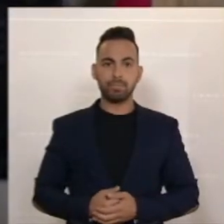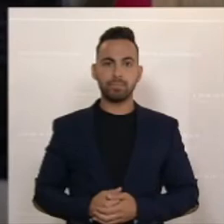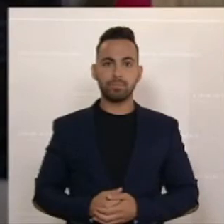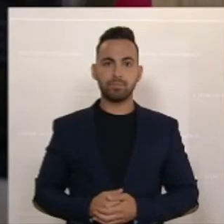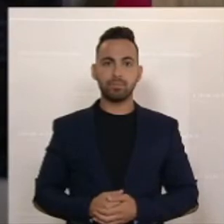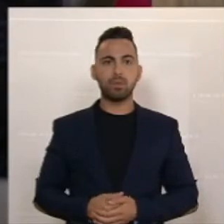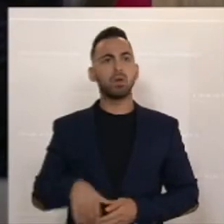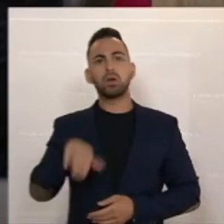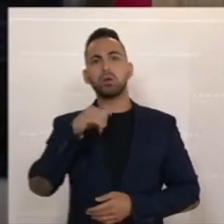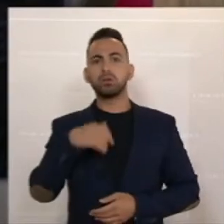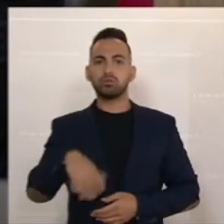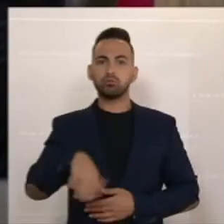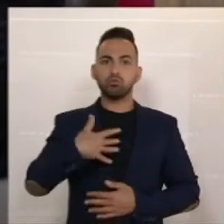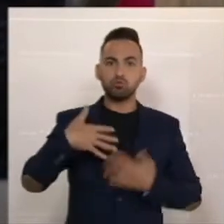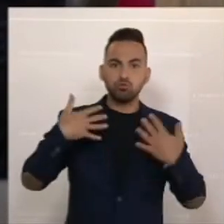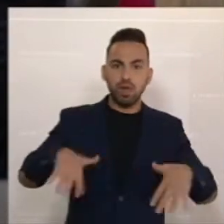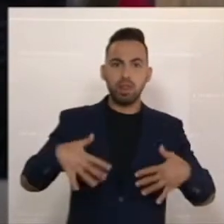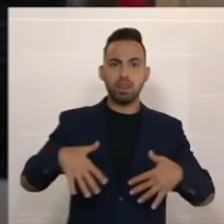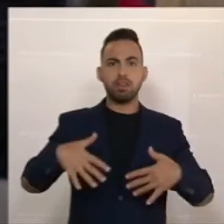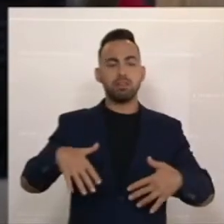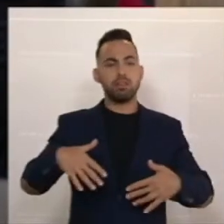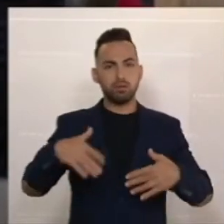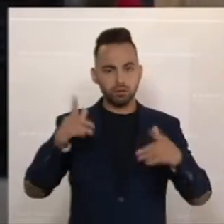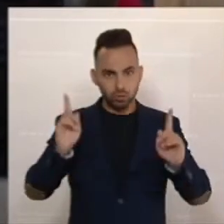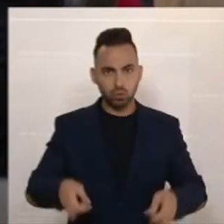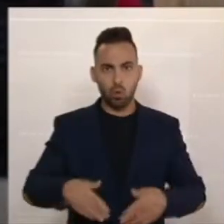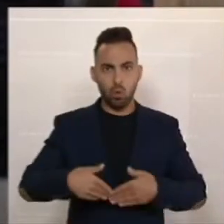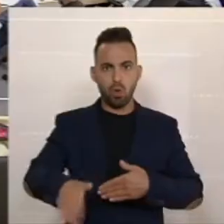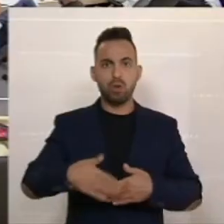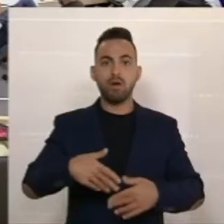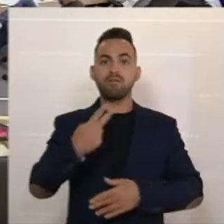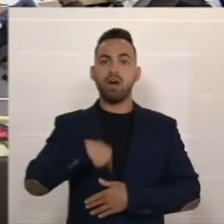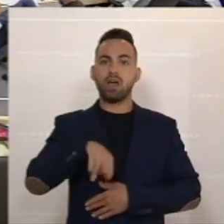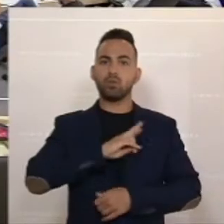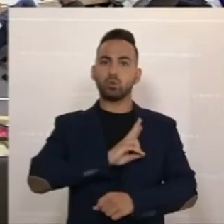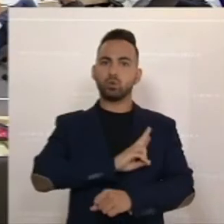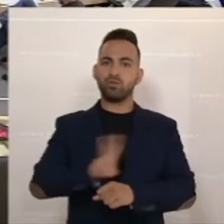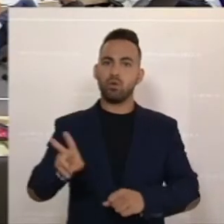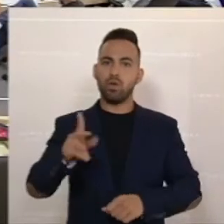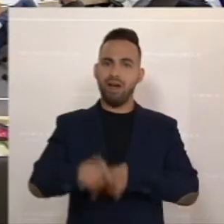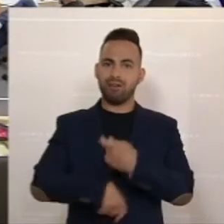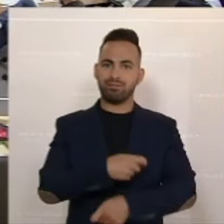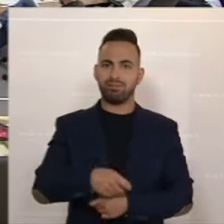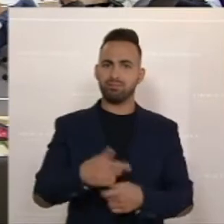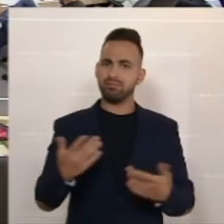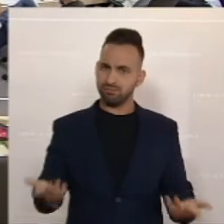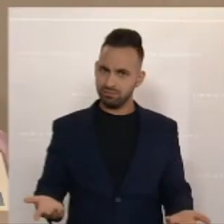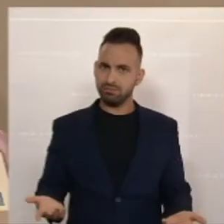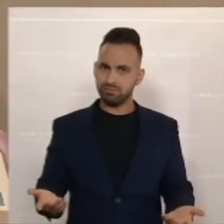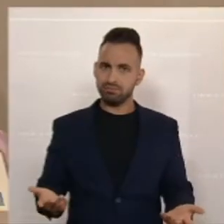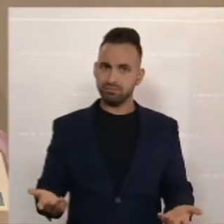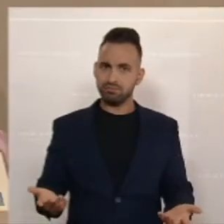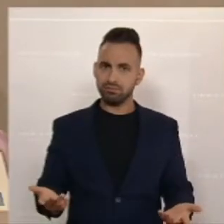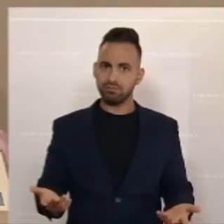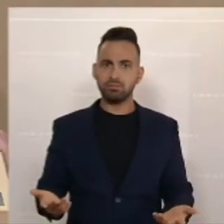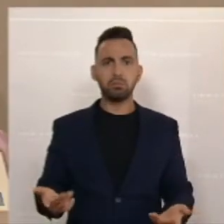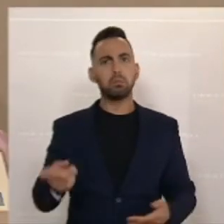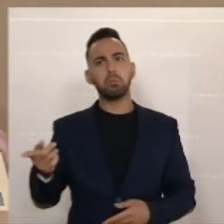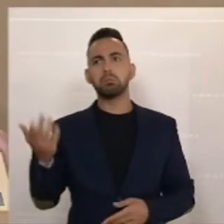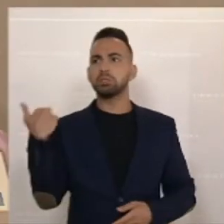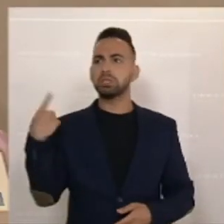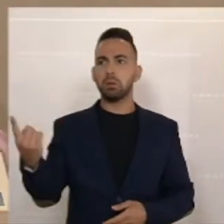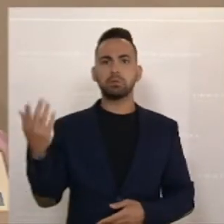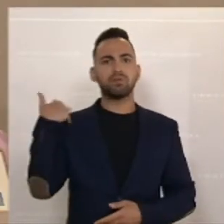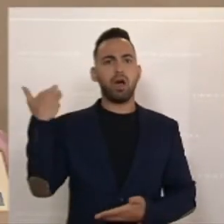Anstatt rasch, verantwortungsvoll und wirkungsvoll zu handeln, das wäre notwendig, Warteten Sie